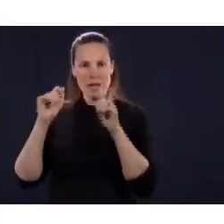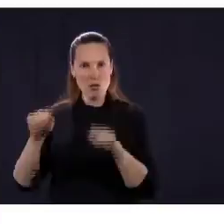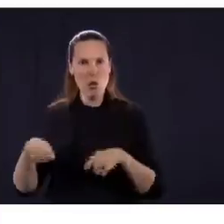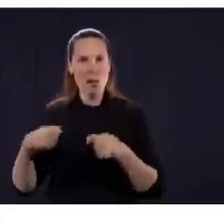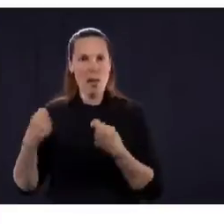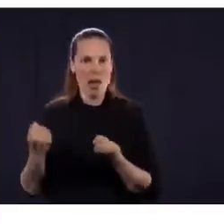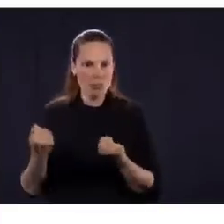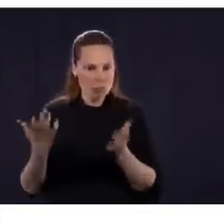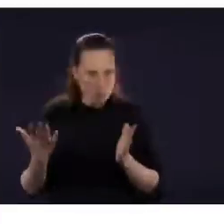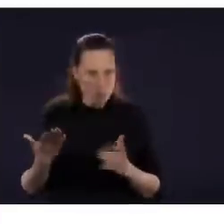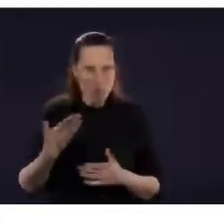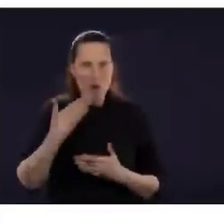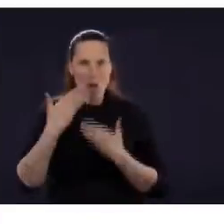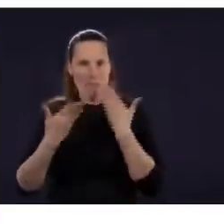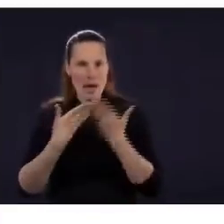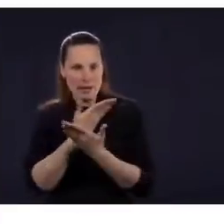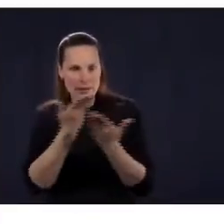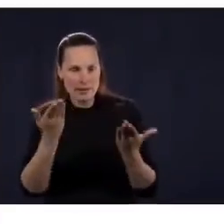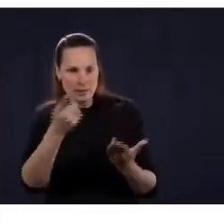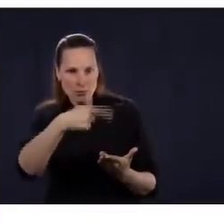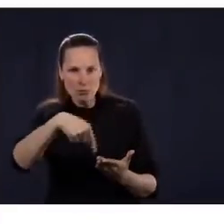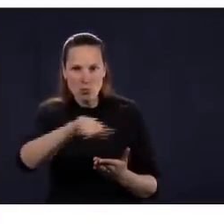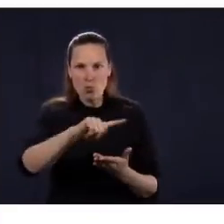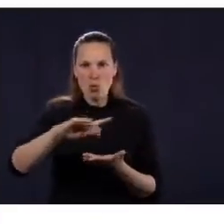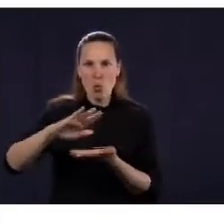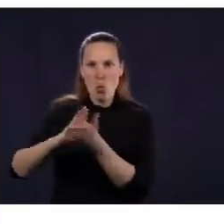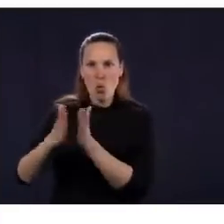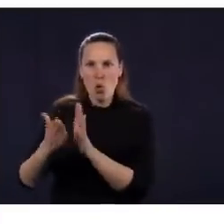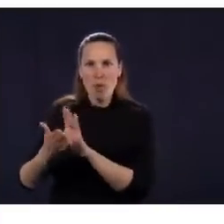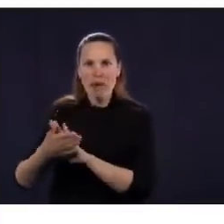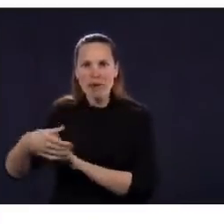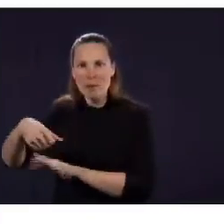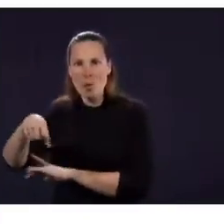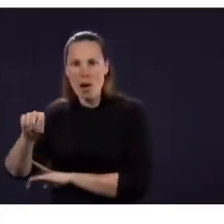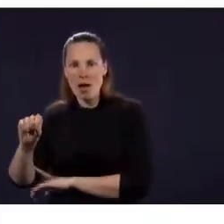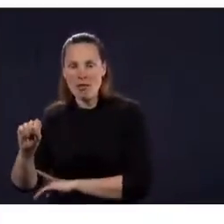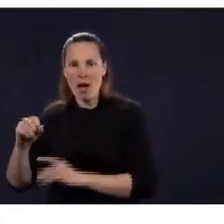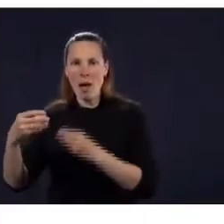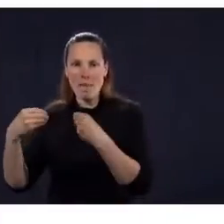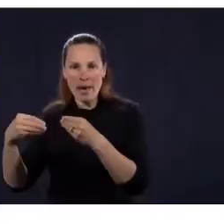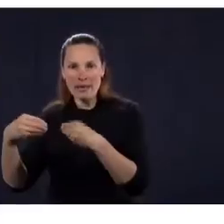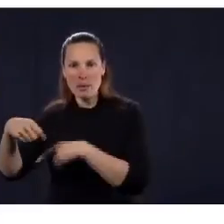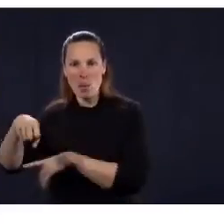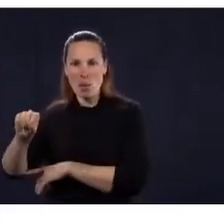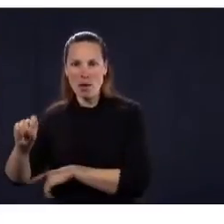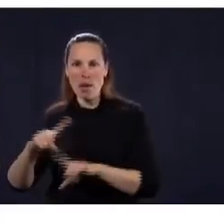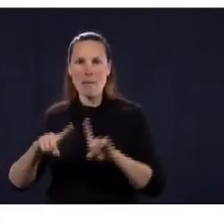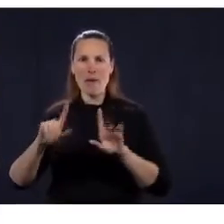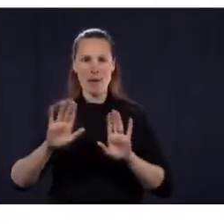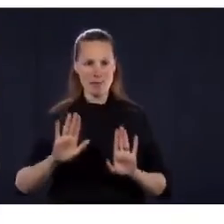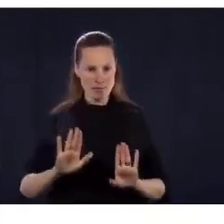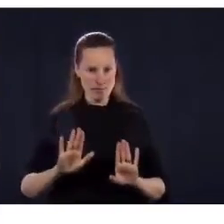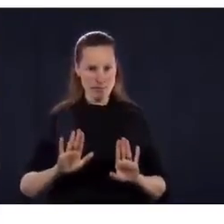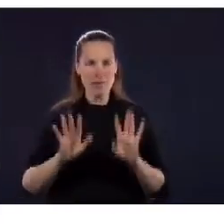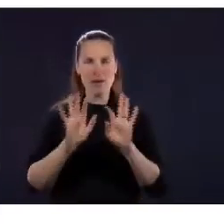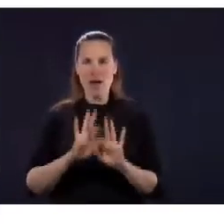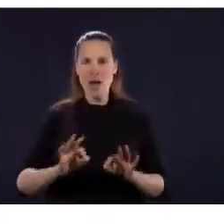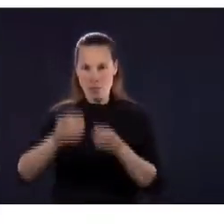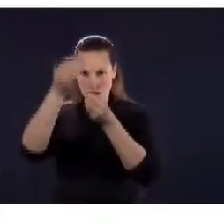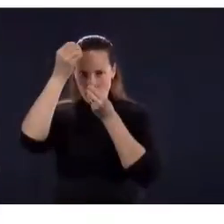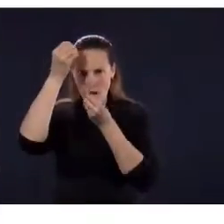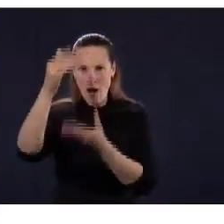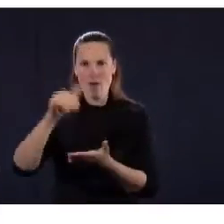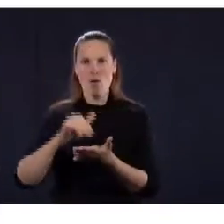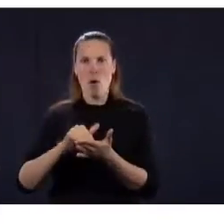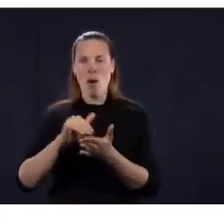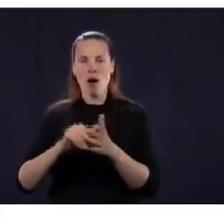mètres. Juste vous dire, moi, on me dit que la plupart des personnes, la grande majorité des personnes, incluant